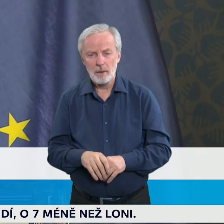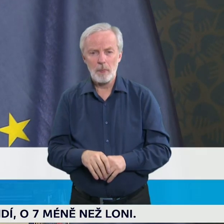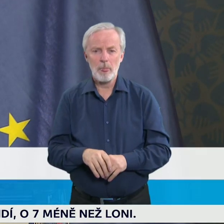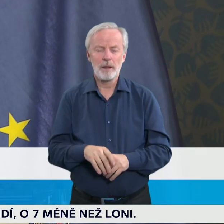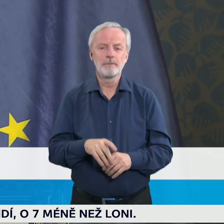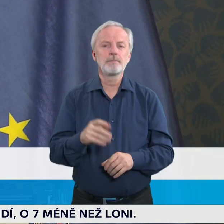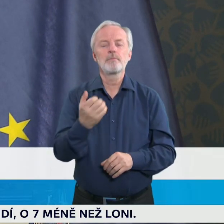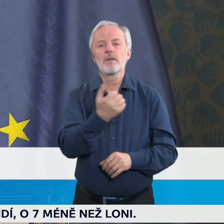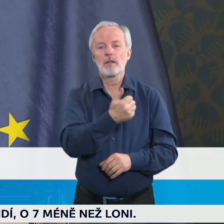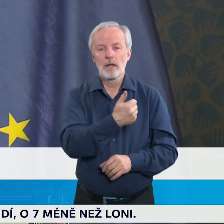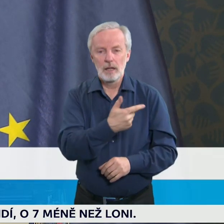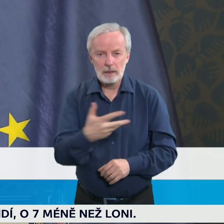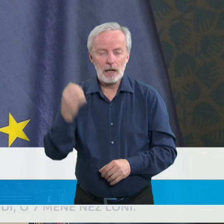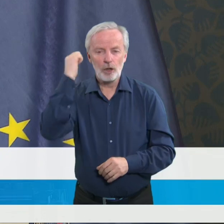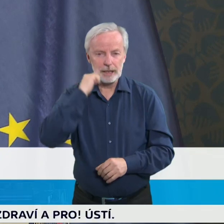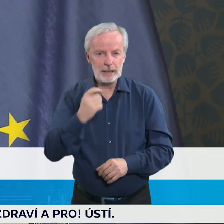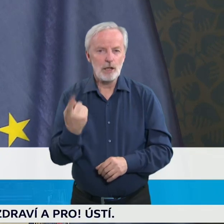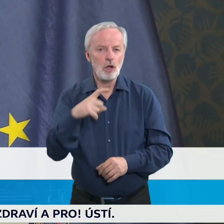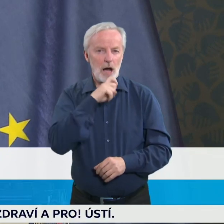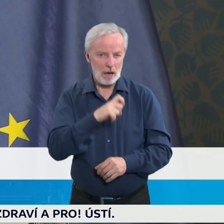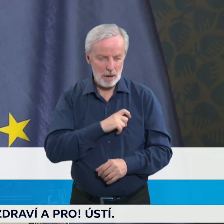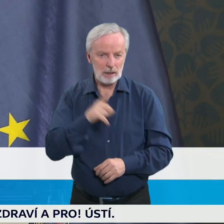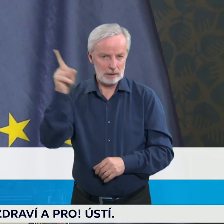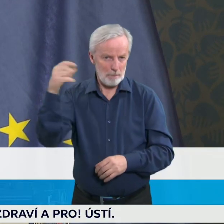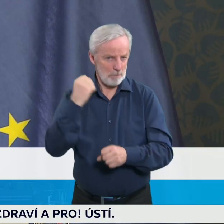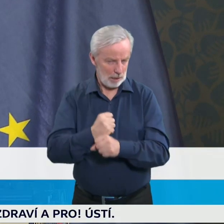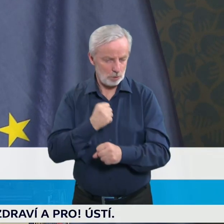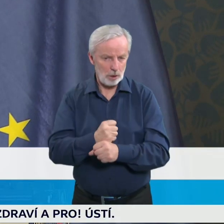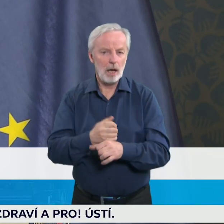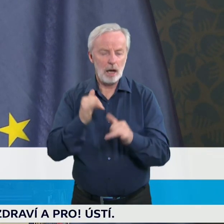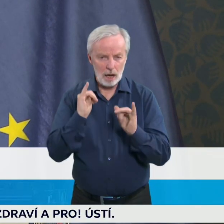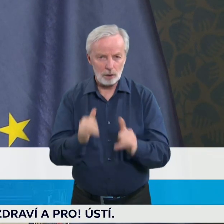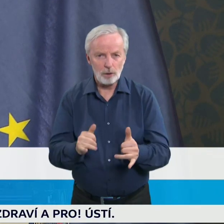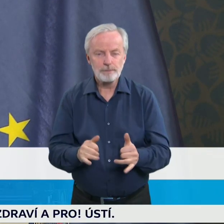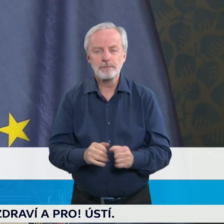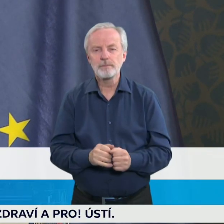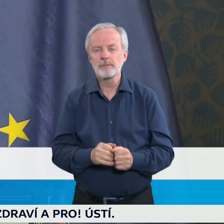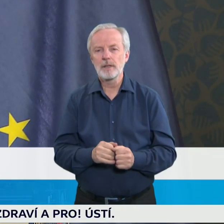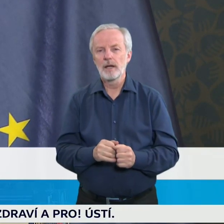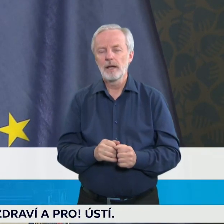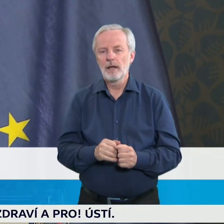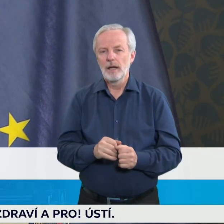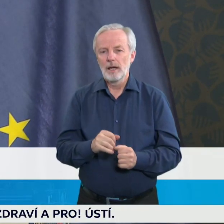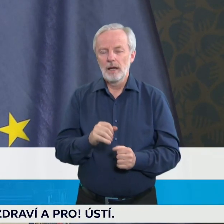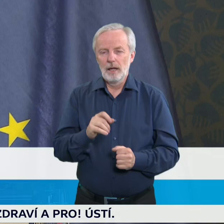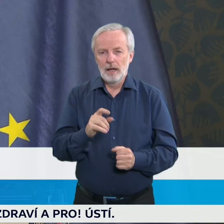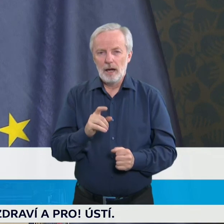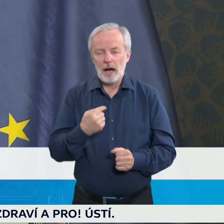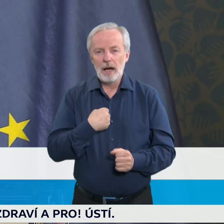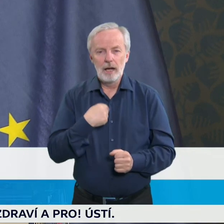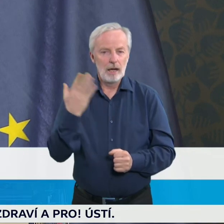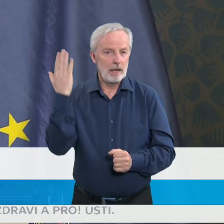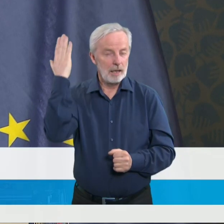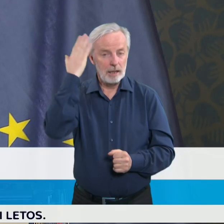Několik lidí z armády tam už je, takže tuto informaci máme a pracují tam. A já si myslím, že to není o tom,